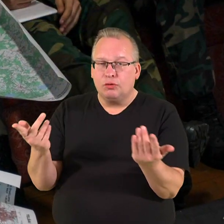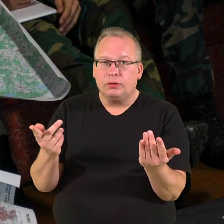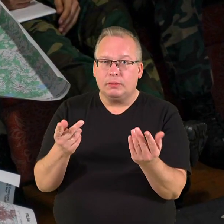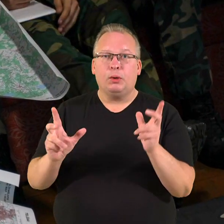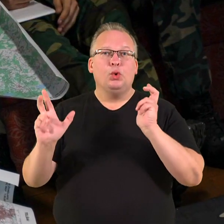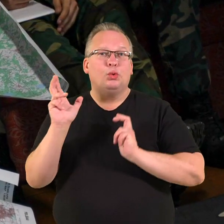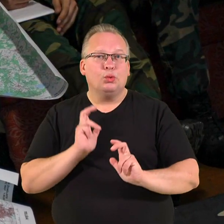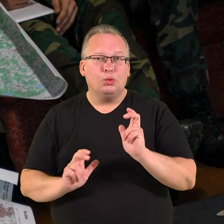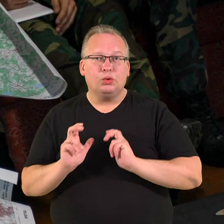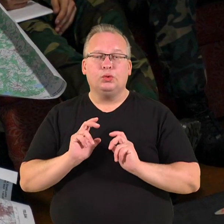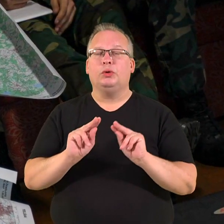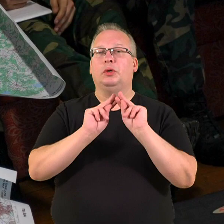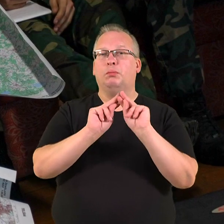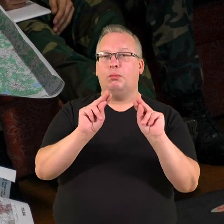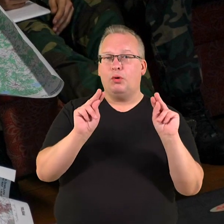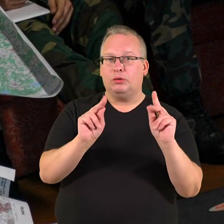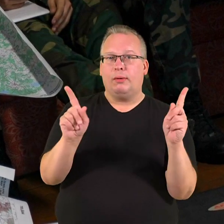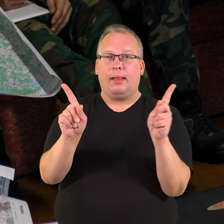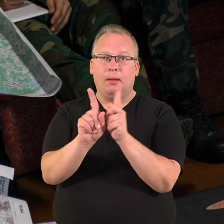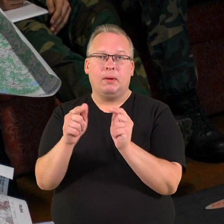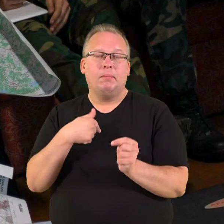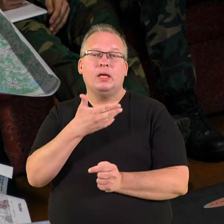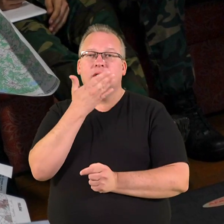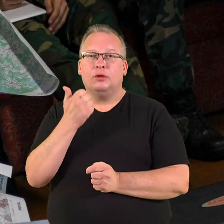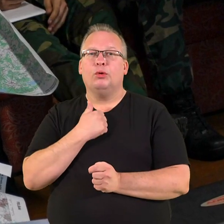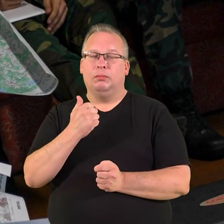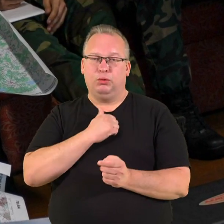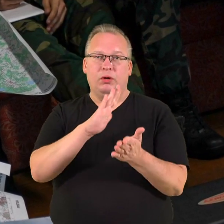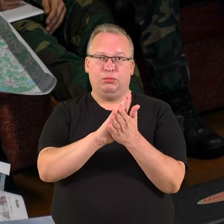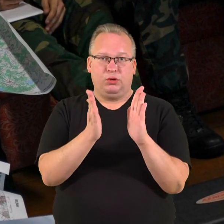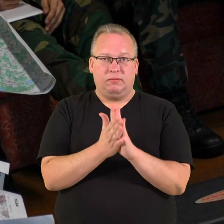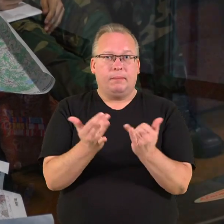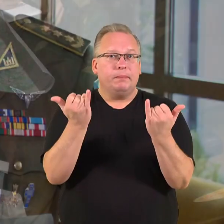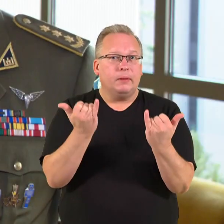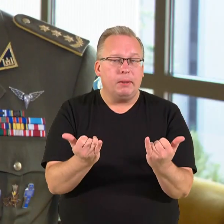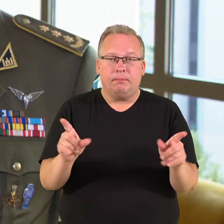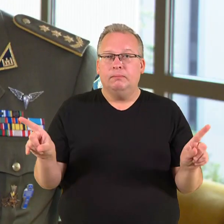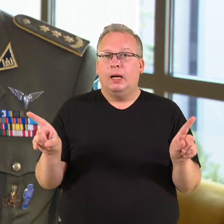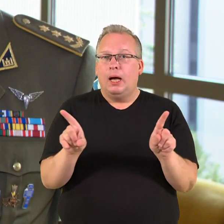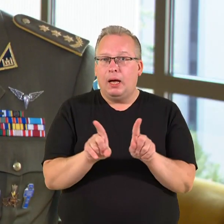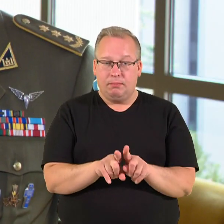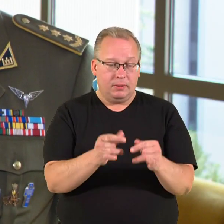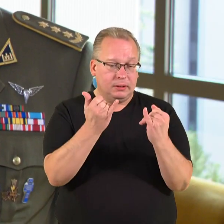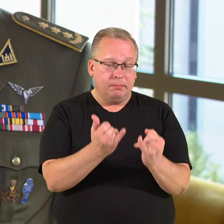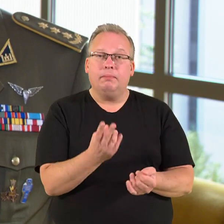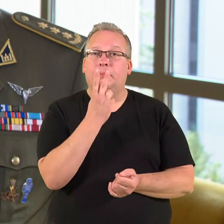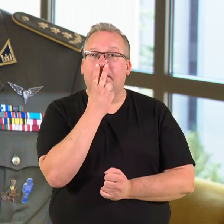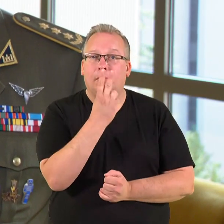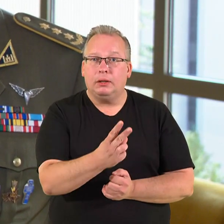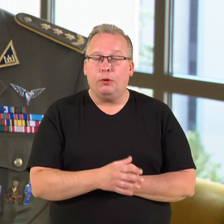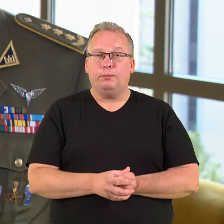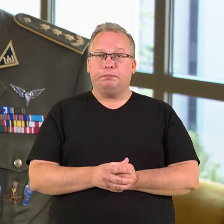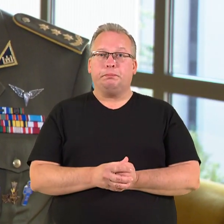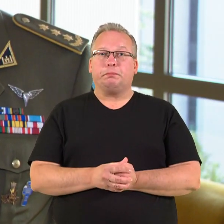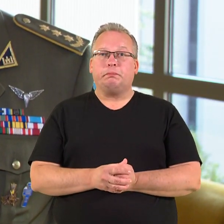ir kursus, ir instruktorius, ir viso šito neturi, mes turim susikomplektuoti. Vienas iš tokių kritinių, ką aš matau šiai dienai, tai, kad